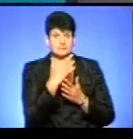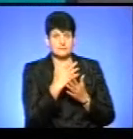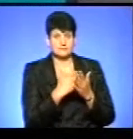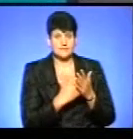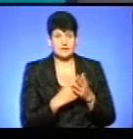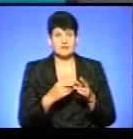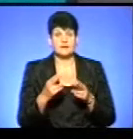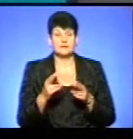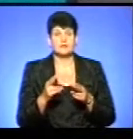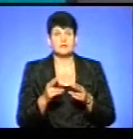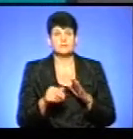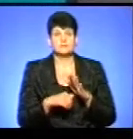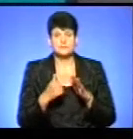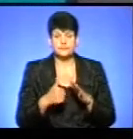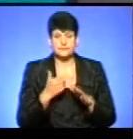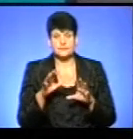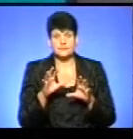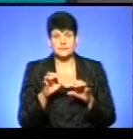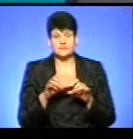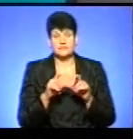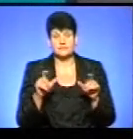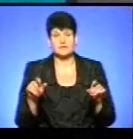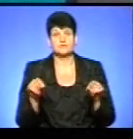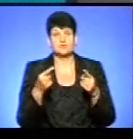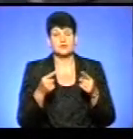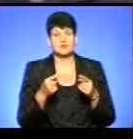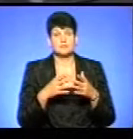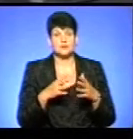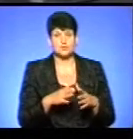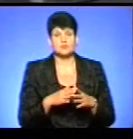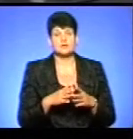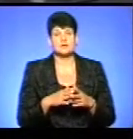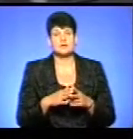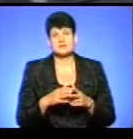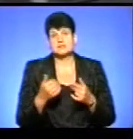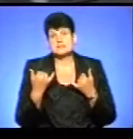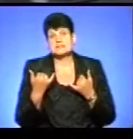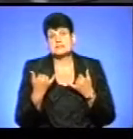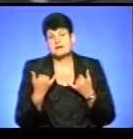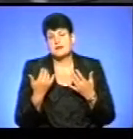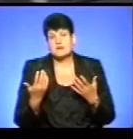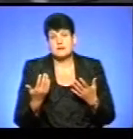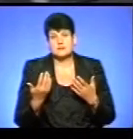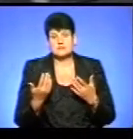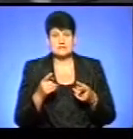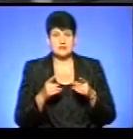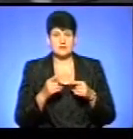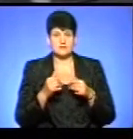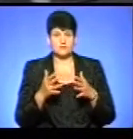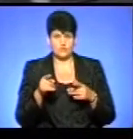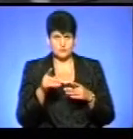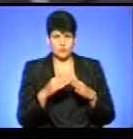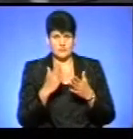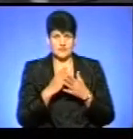безпритульні тварини, створення притулку для безпритульних тварин. Тобто, взимається ще тим? Так, тобто, зараз просто реально не А у Вас вдома є допашня